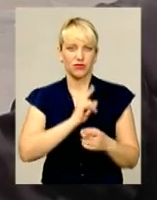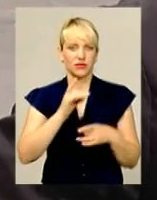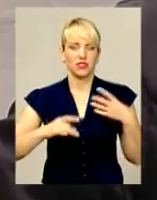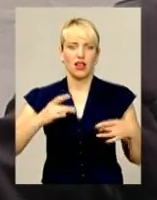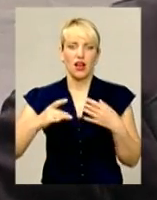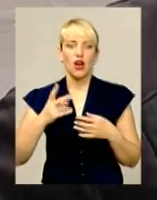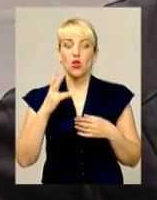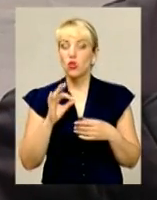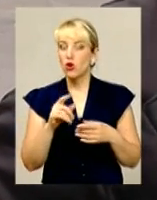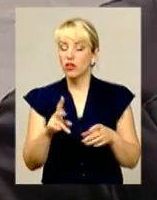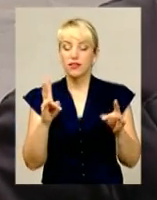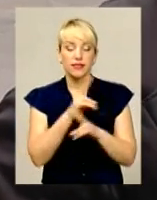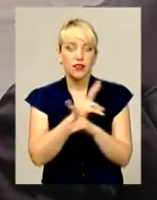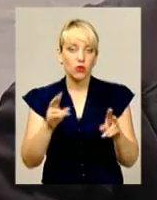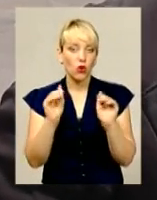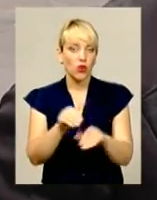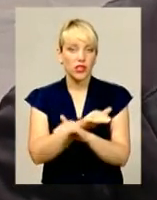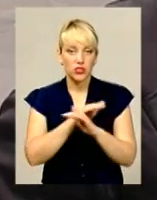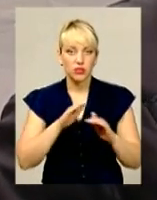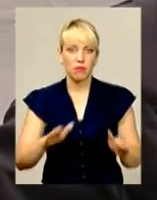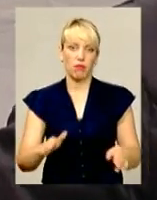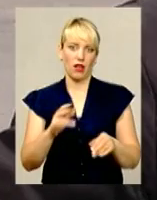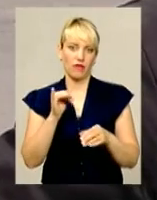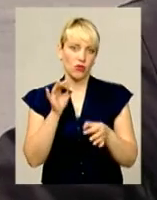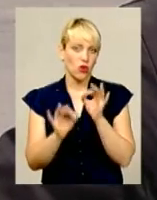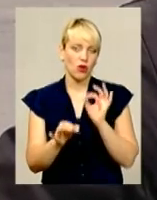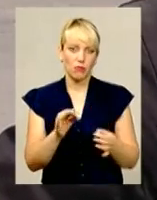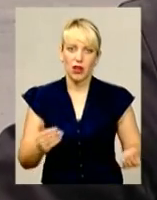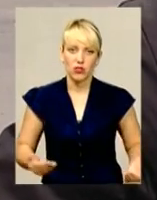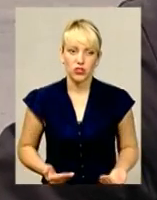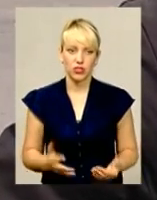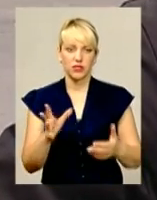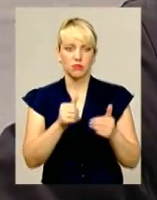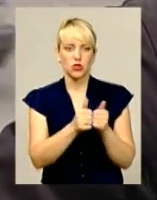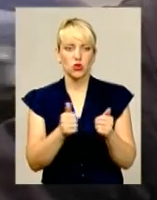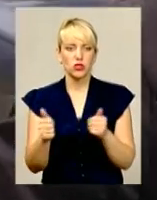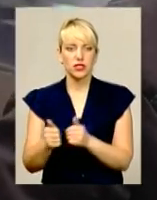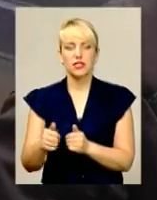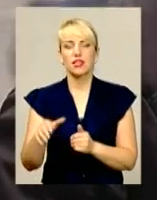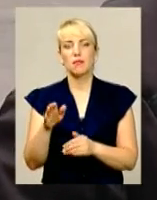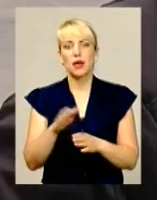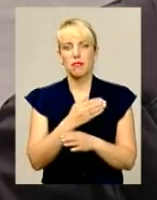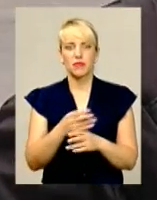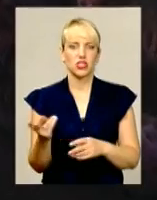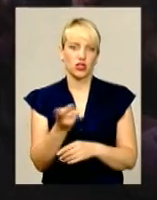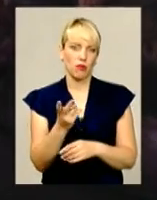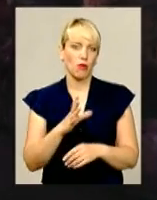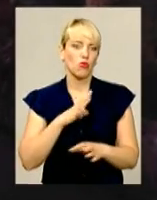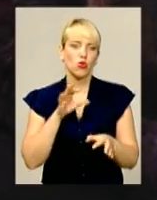Ну, в принципі, він нікого не чіпав. Нормально з усіма сусідами жив. Все, сказати, і між ними було все нормально.